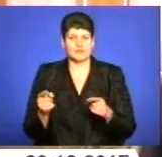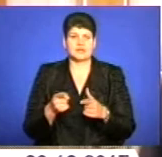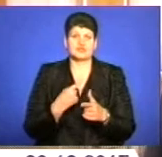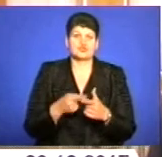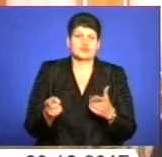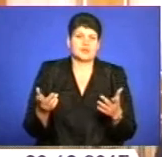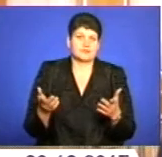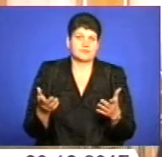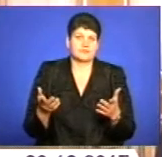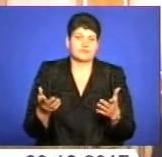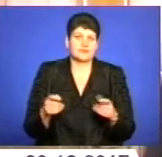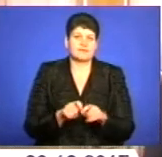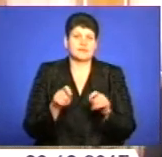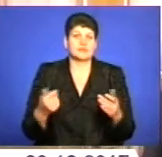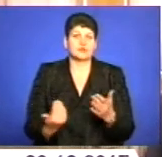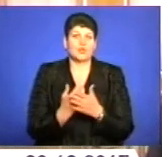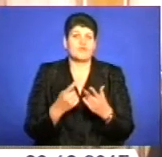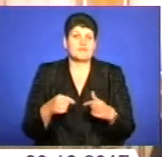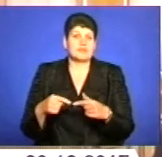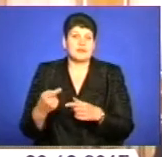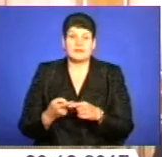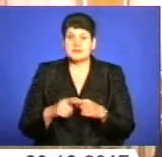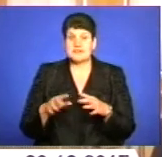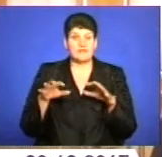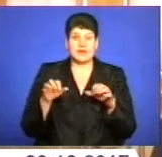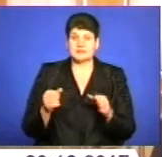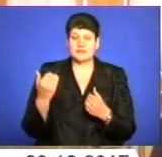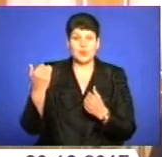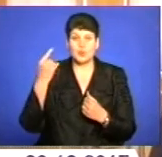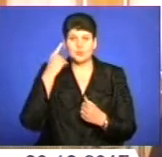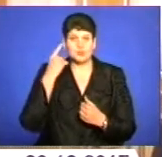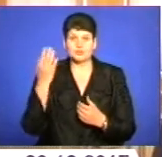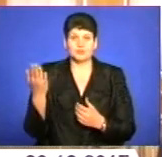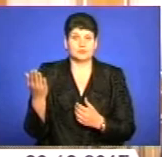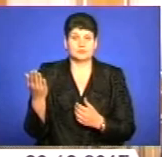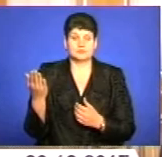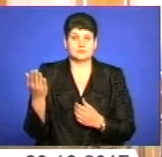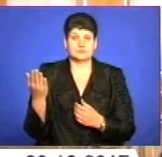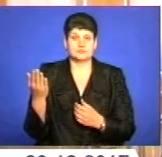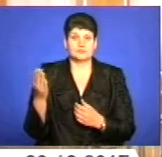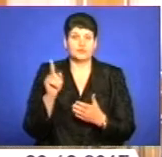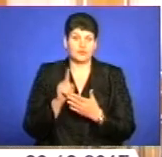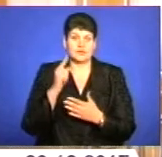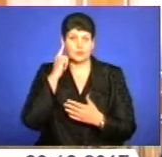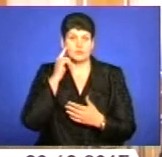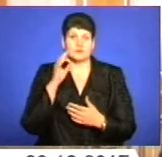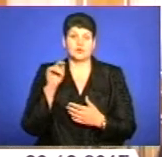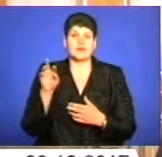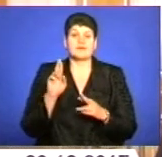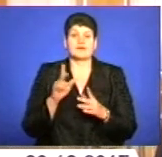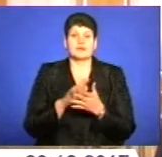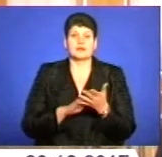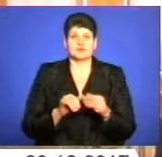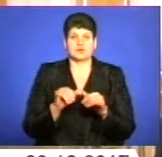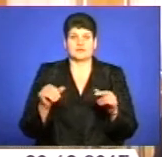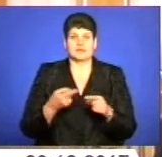відкриття нових відділень. Це власник, на його думку, він повинен думати про те, як далі розвивати